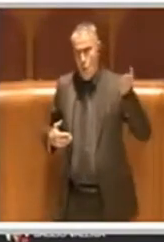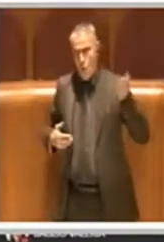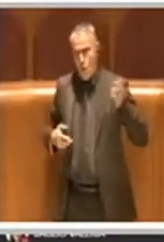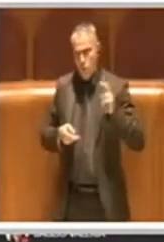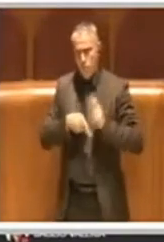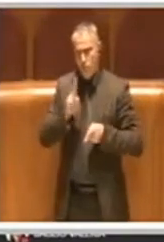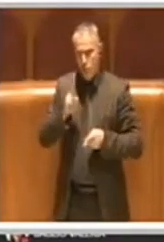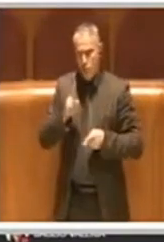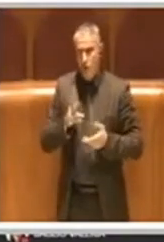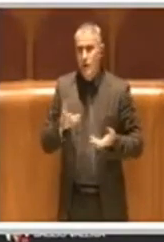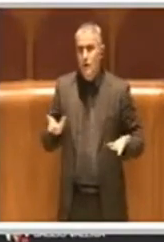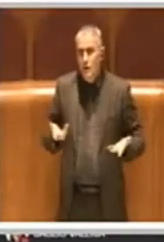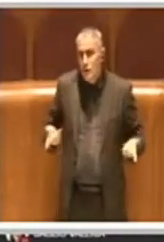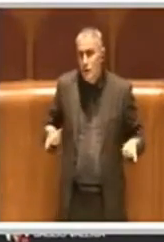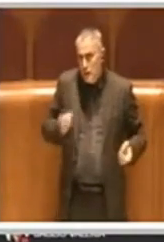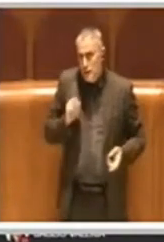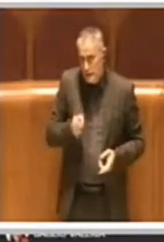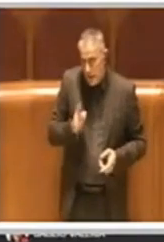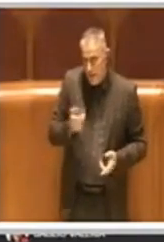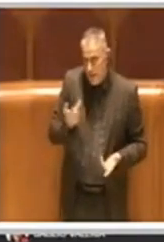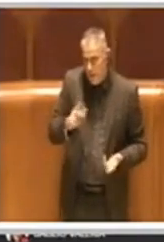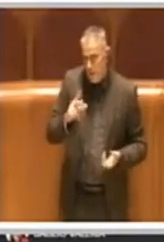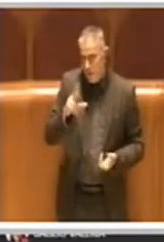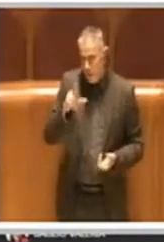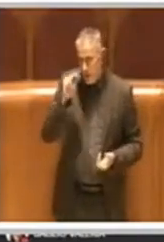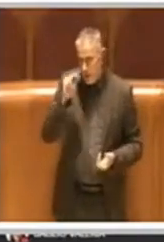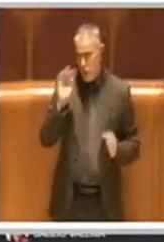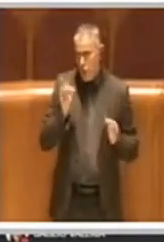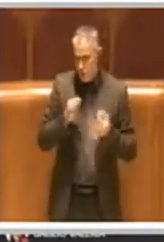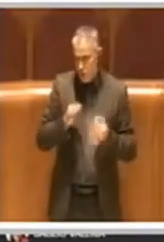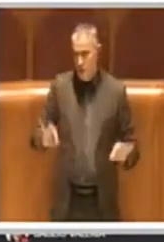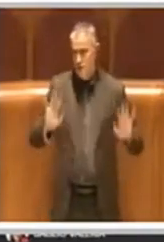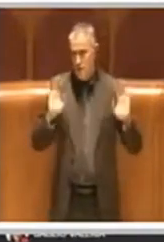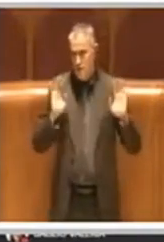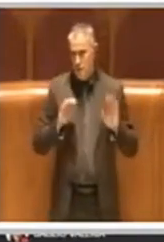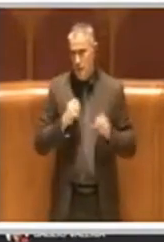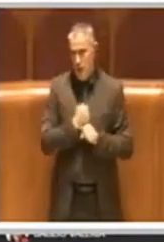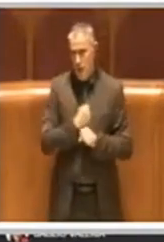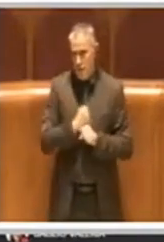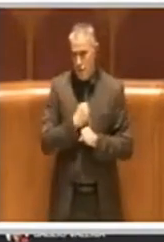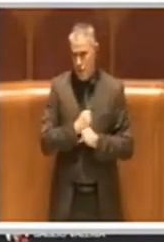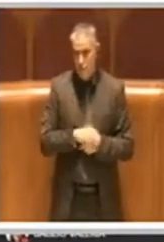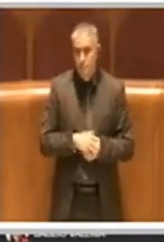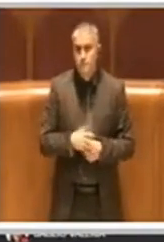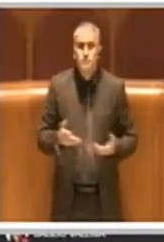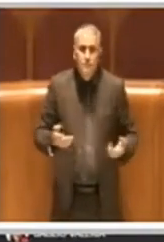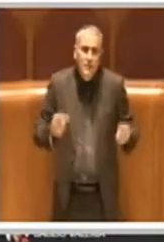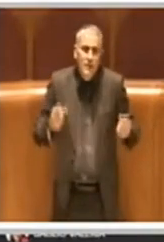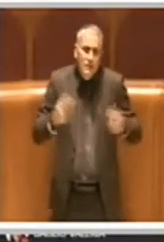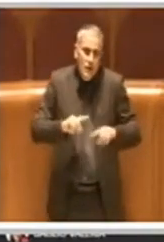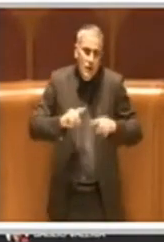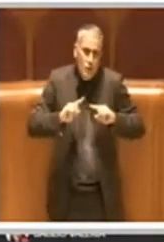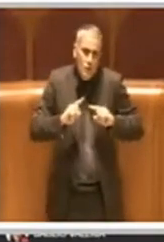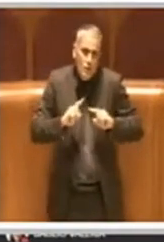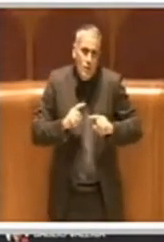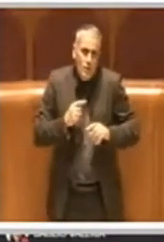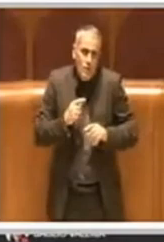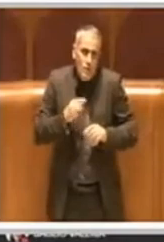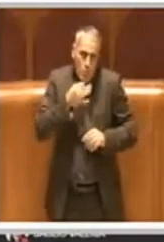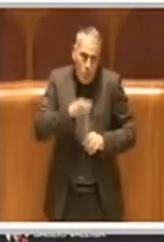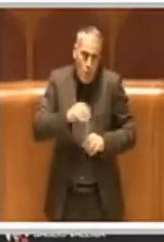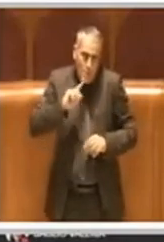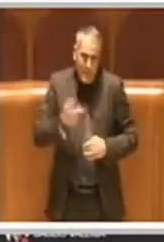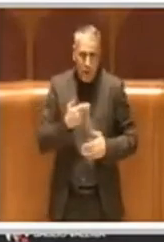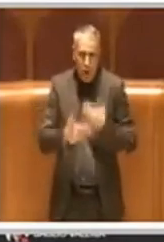bisogna anche riconoscerne il valore secondo me poi è chiaro che tutto si può migliorare e